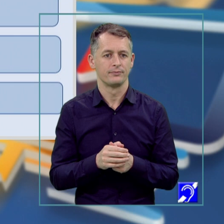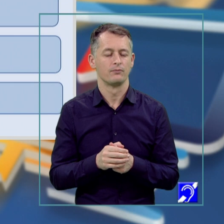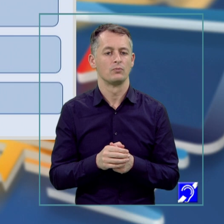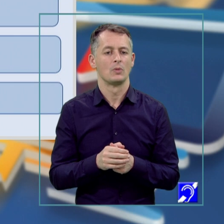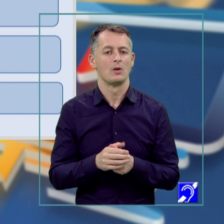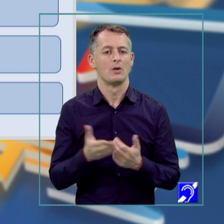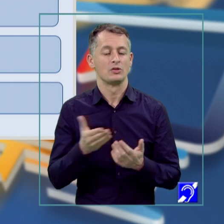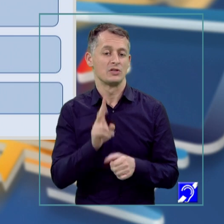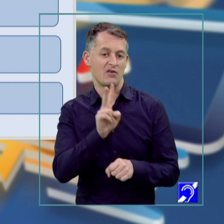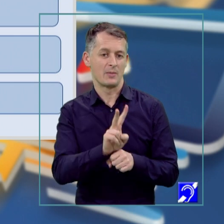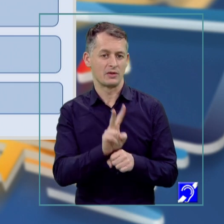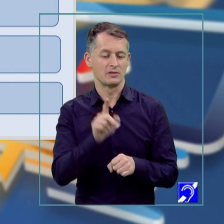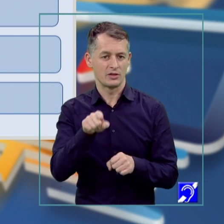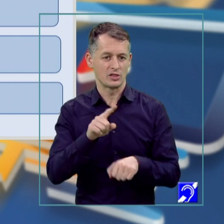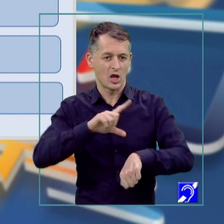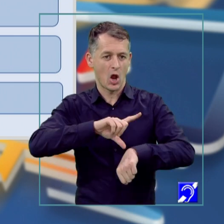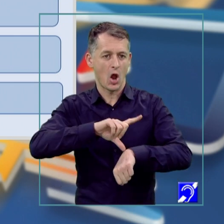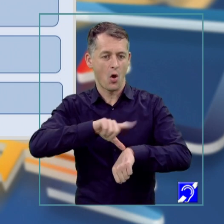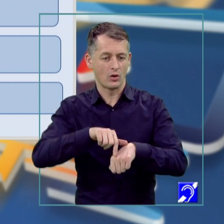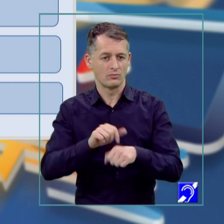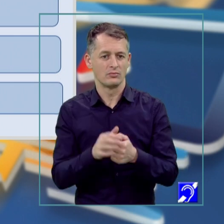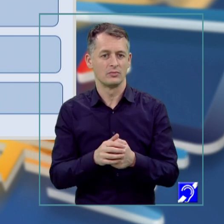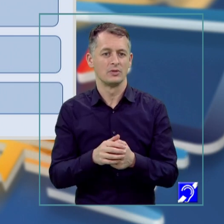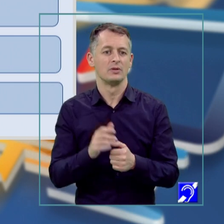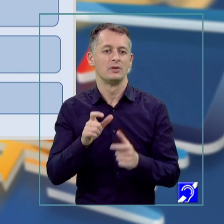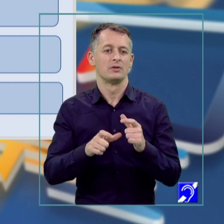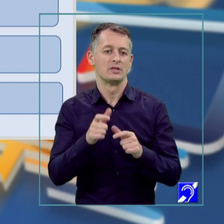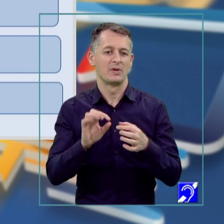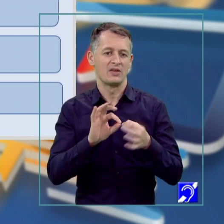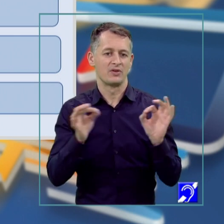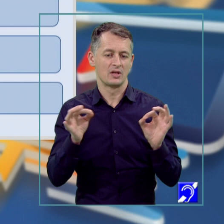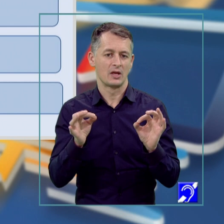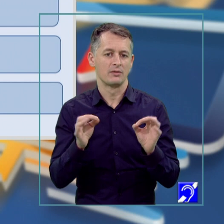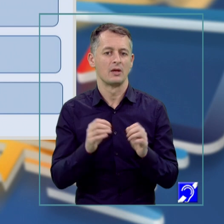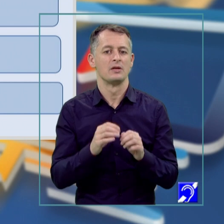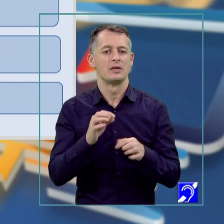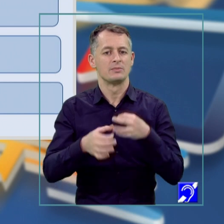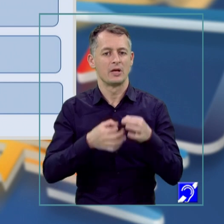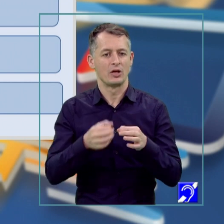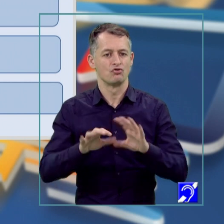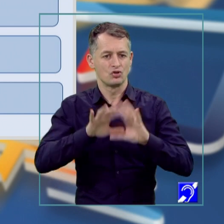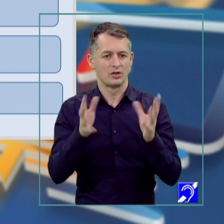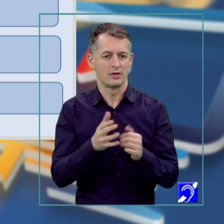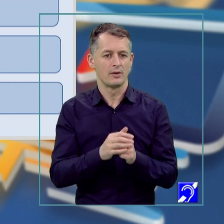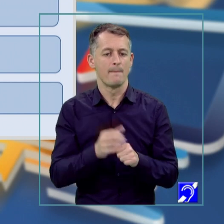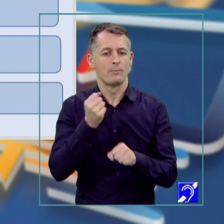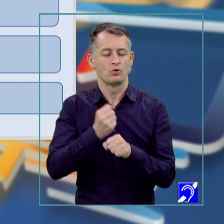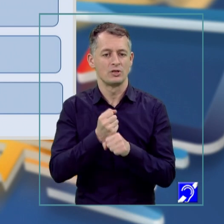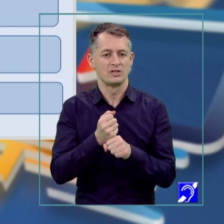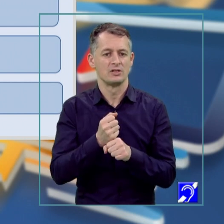concentra în această oră sunt definire și caracterizare generală, procesele și formele memoriei,